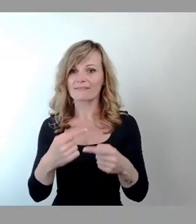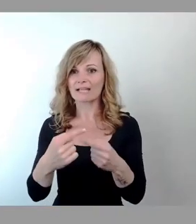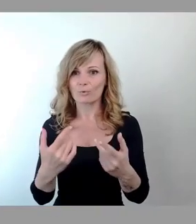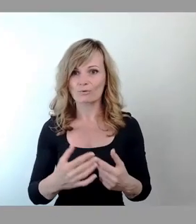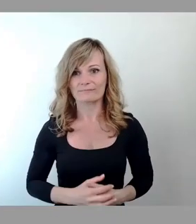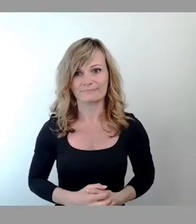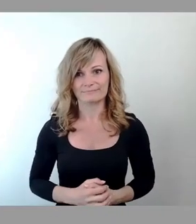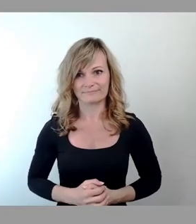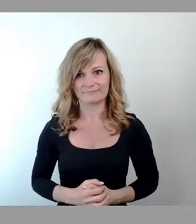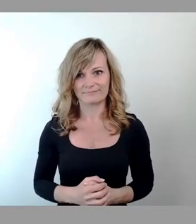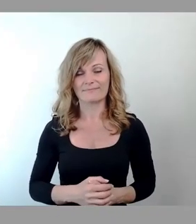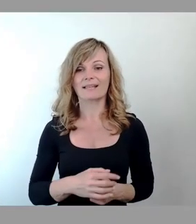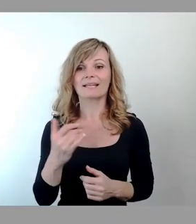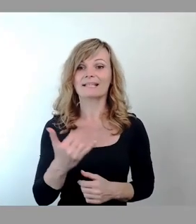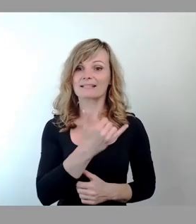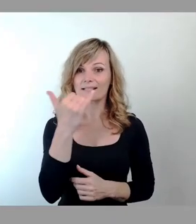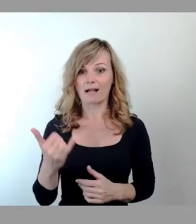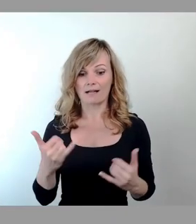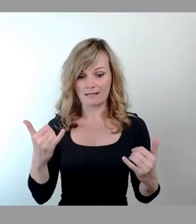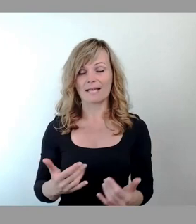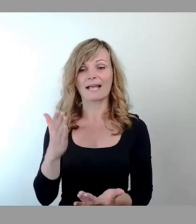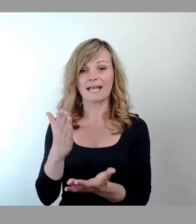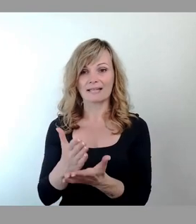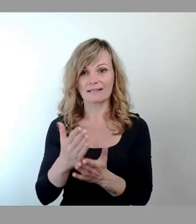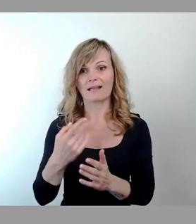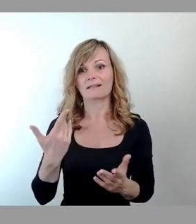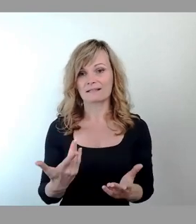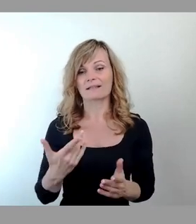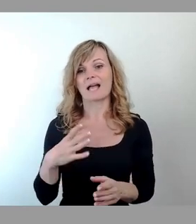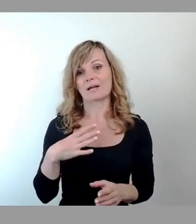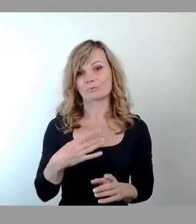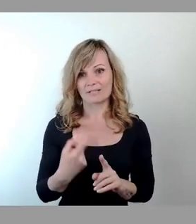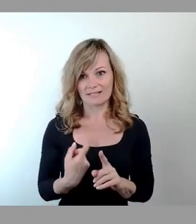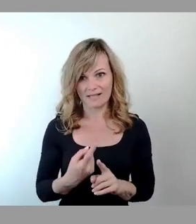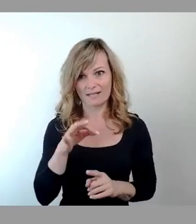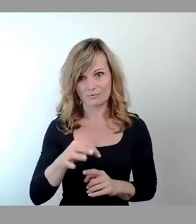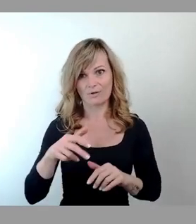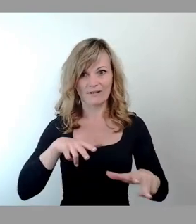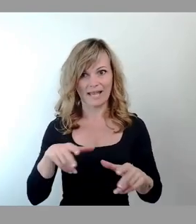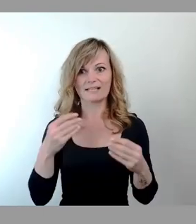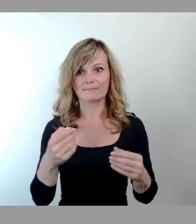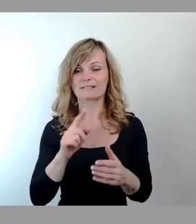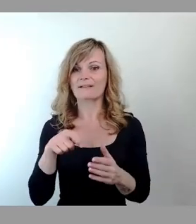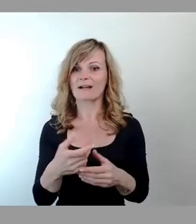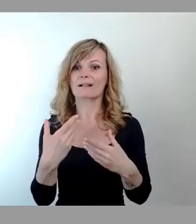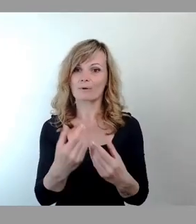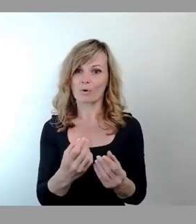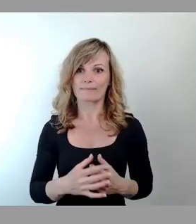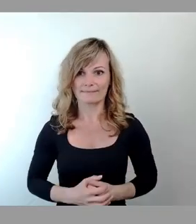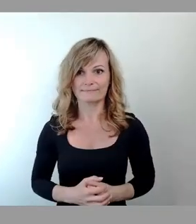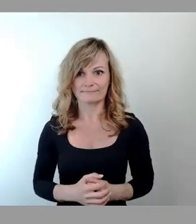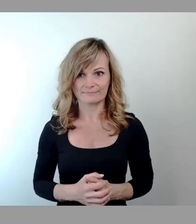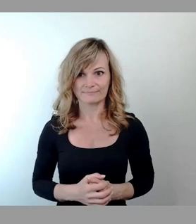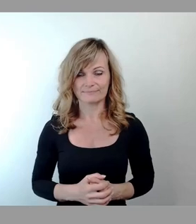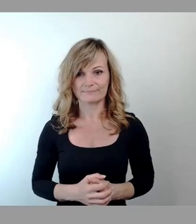Ende dieses Jahres aktuelle Zahlen zur Verkehrsmittelwahl bekommen. Wir haben im Moment, das sind wie gesagt noch Vor